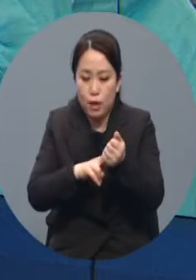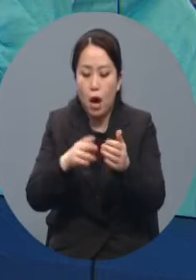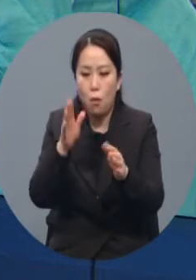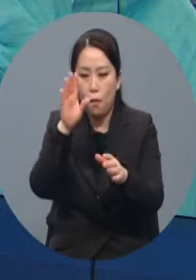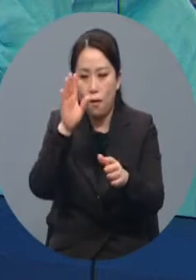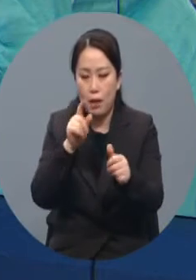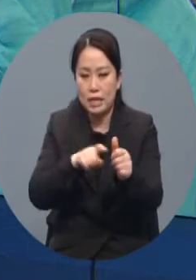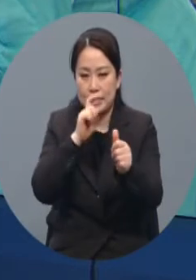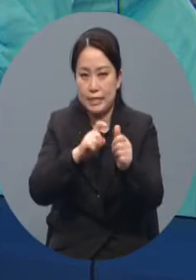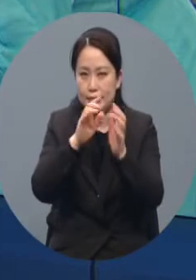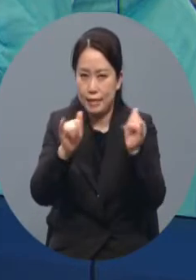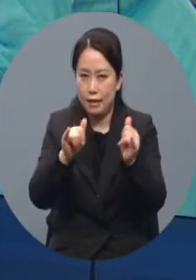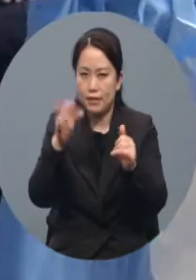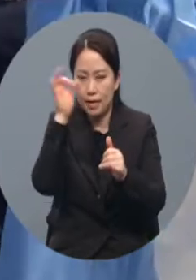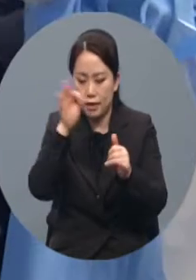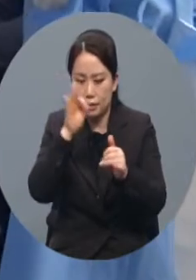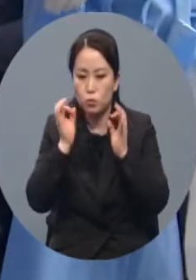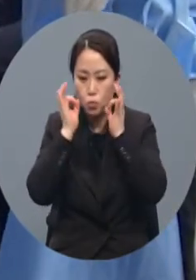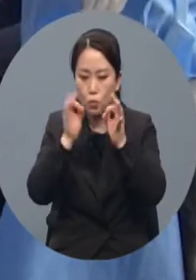현지호 기자입니다.